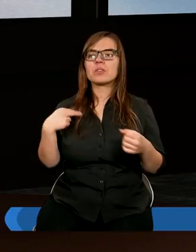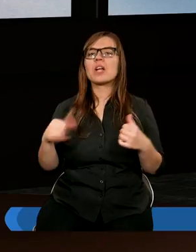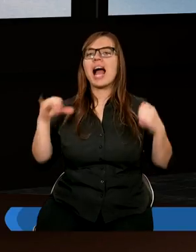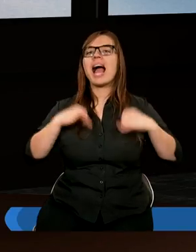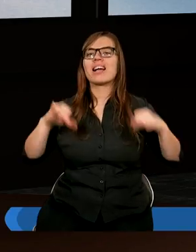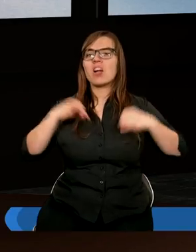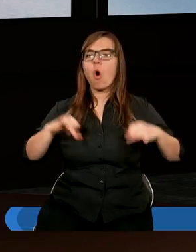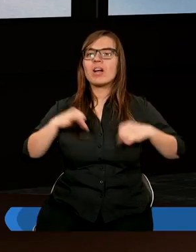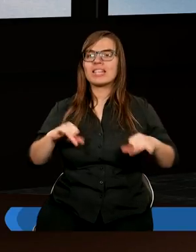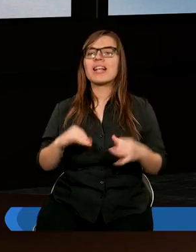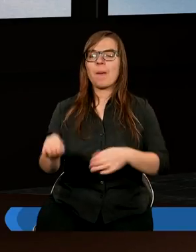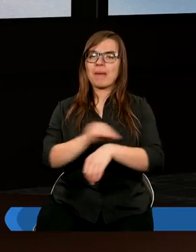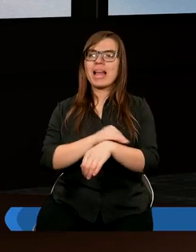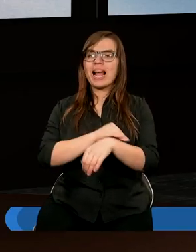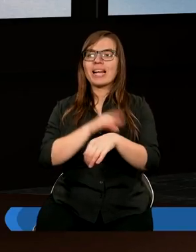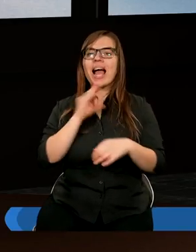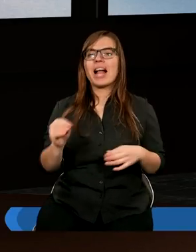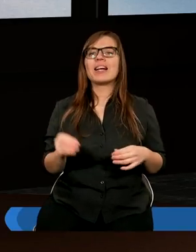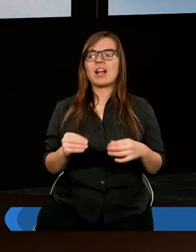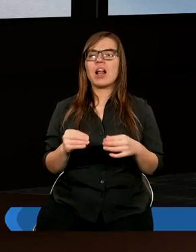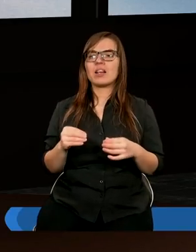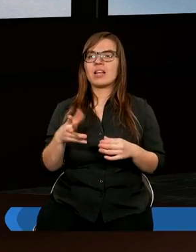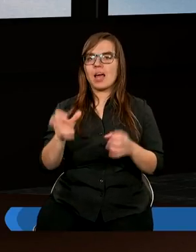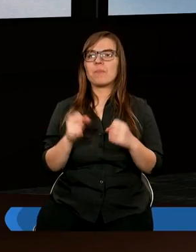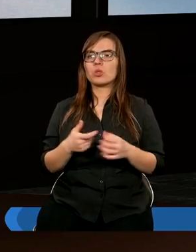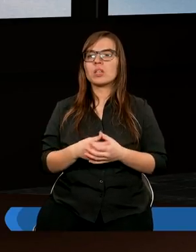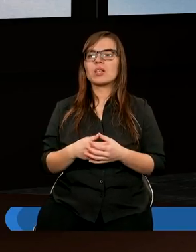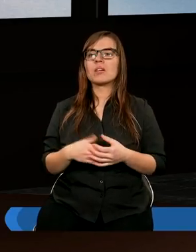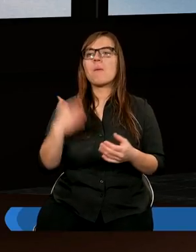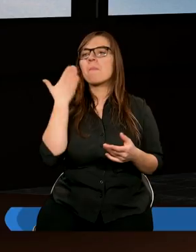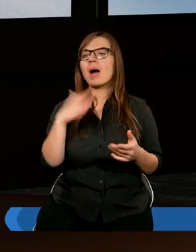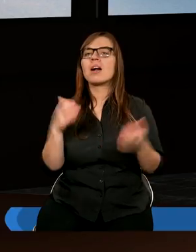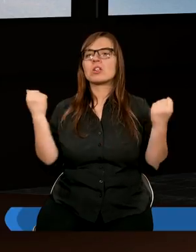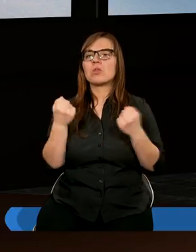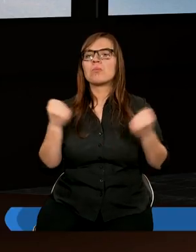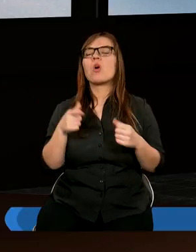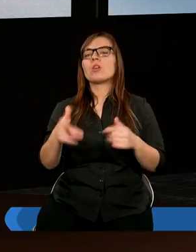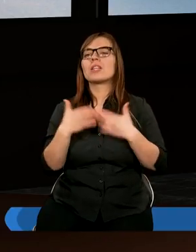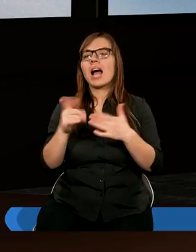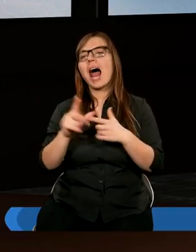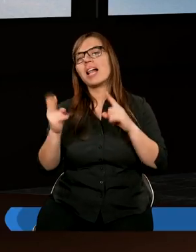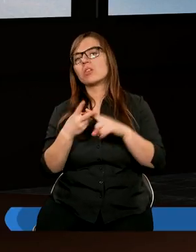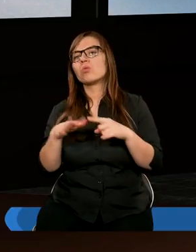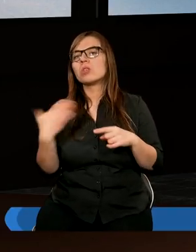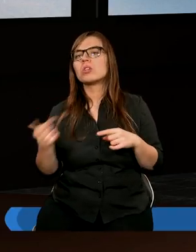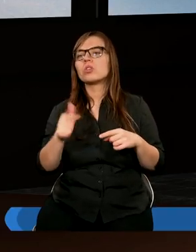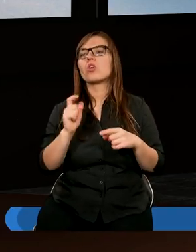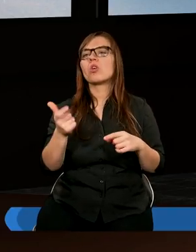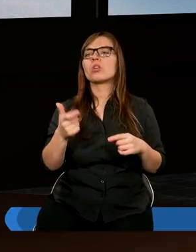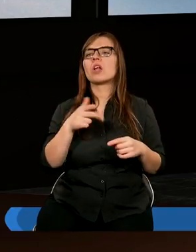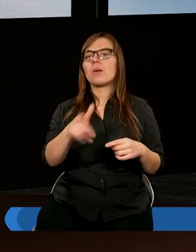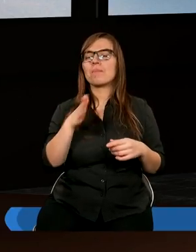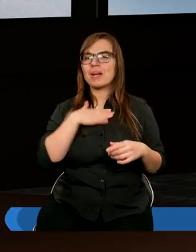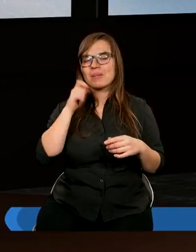egoistyczne, materialne ciągoty, bardzo mocne, a z drugiej strony jest to, co my